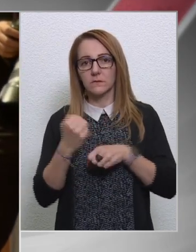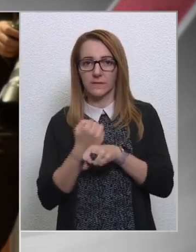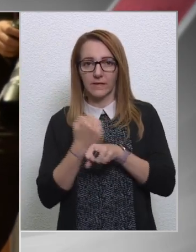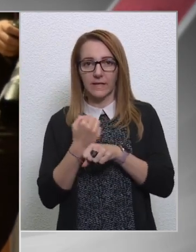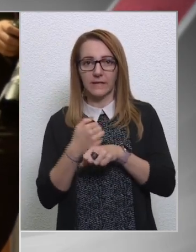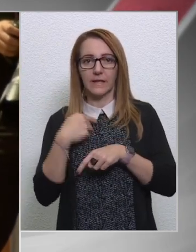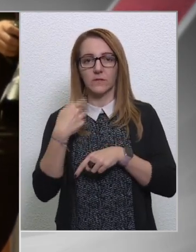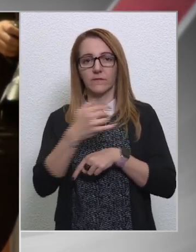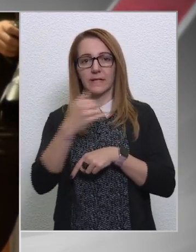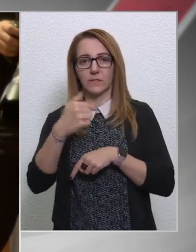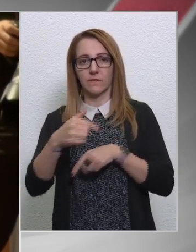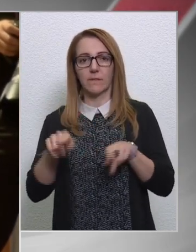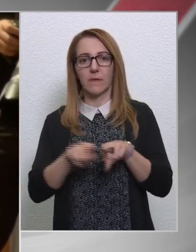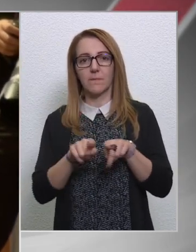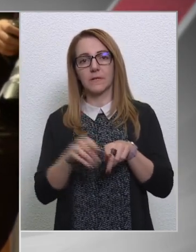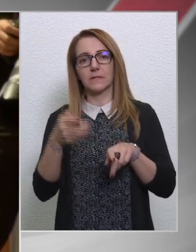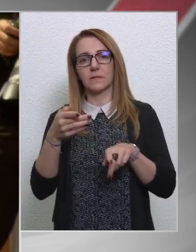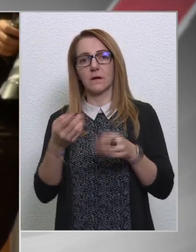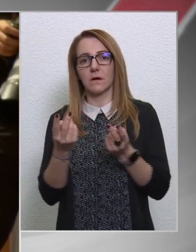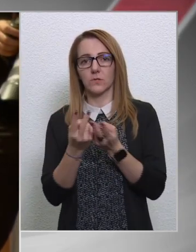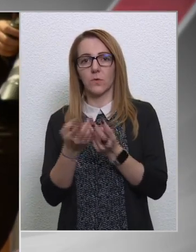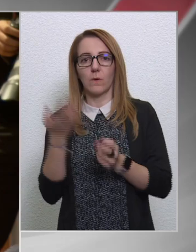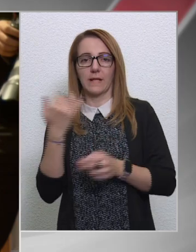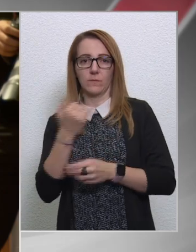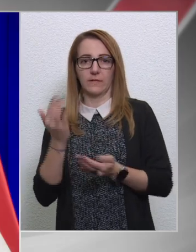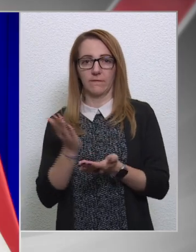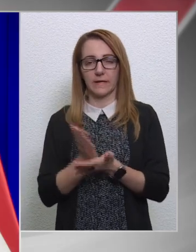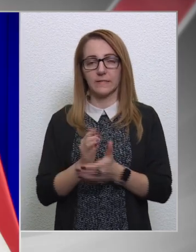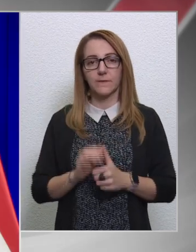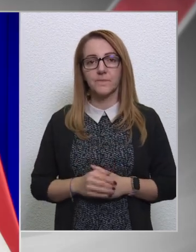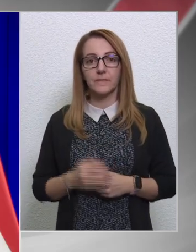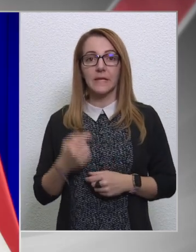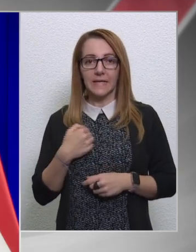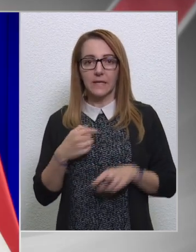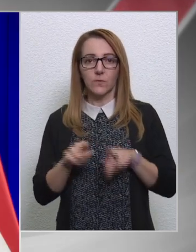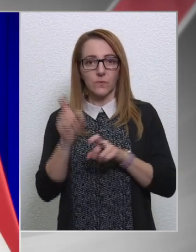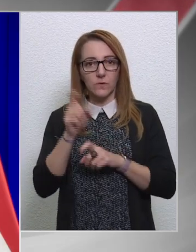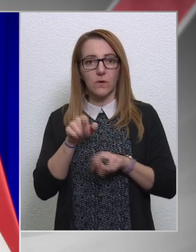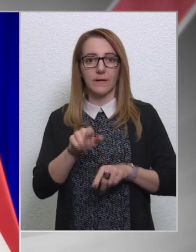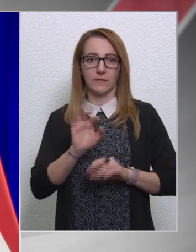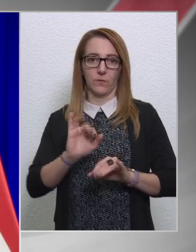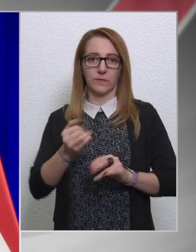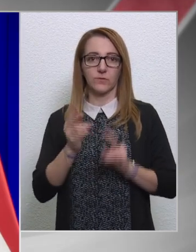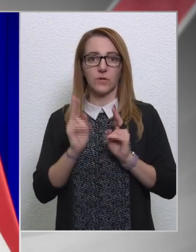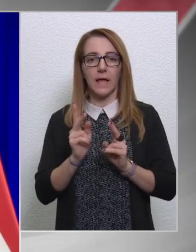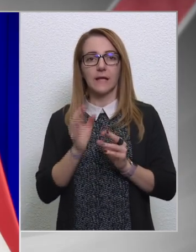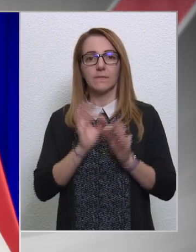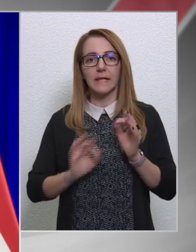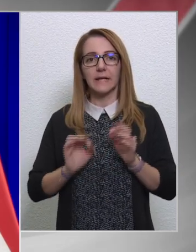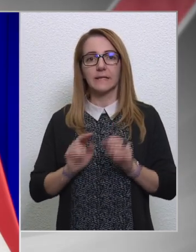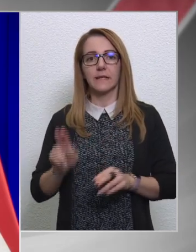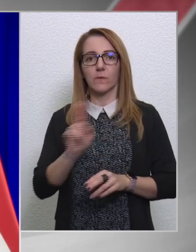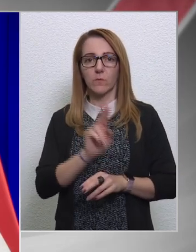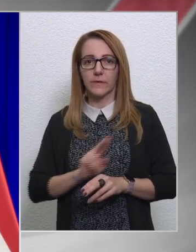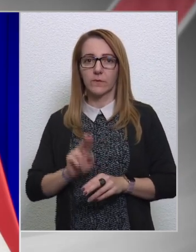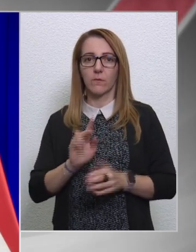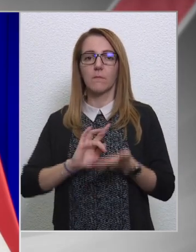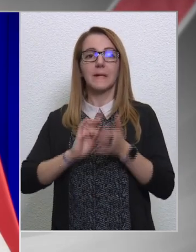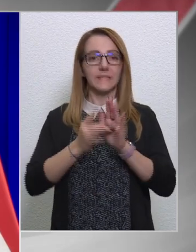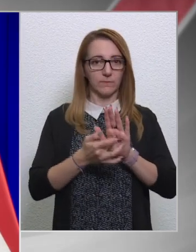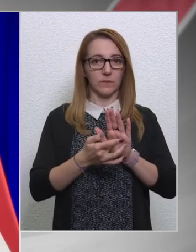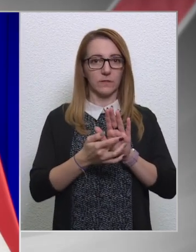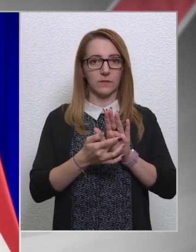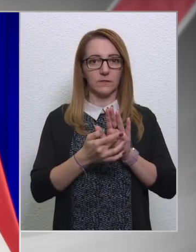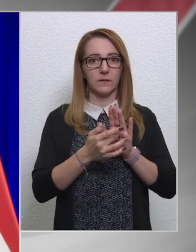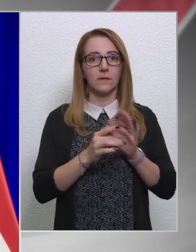a következő években, mint ahogy tette azt mondjuk az elmúlt években. De én úgy gondolom, hogy ez akár jó is lehet, hiszen az egész Európai Uniónak példát mutathat. Itt